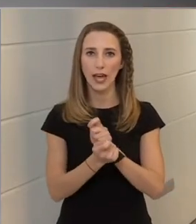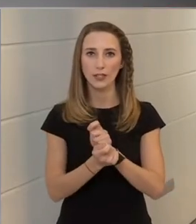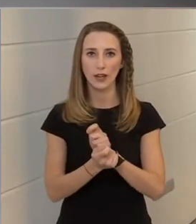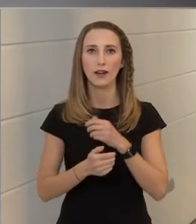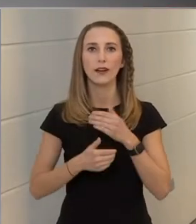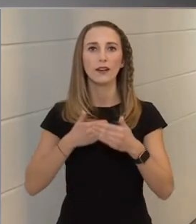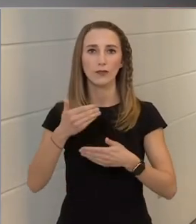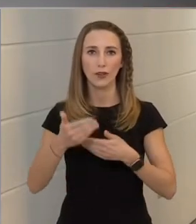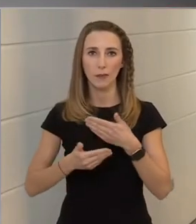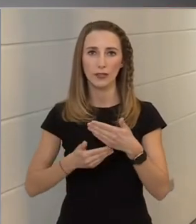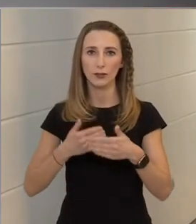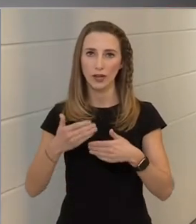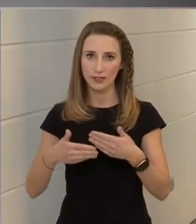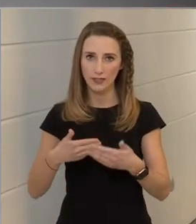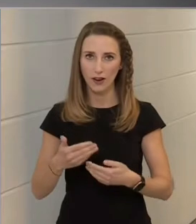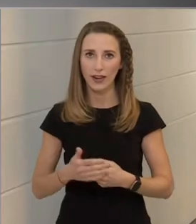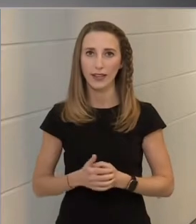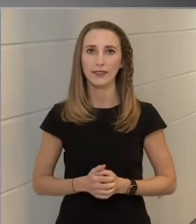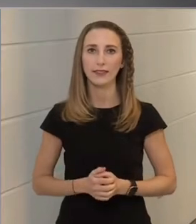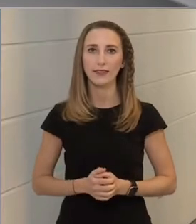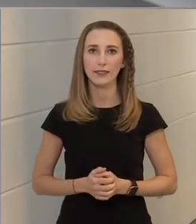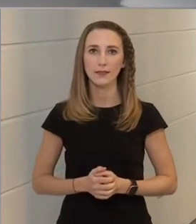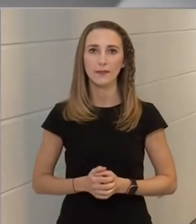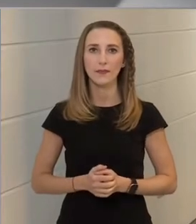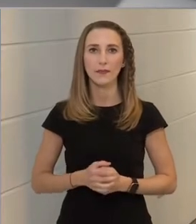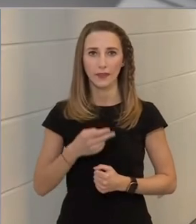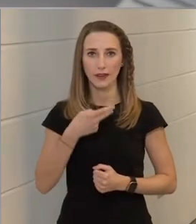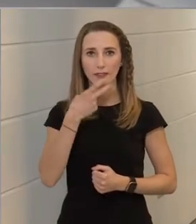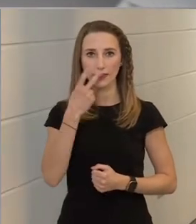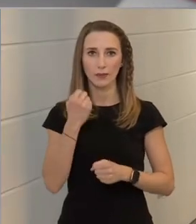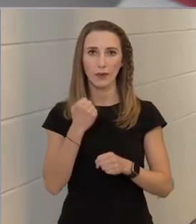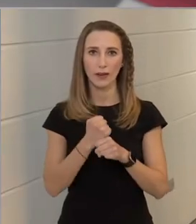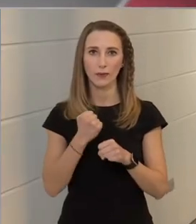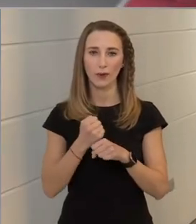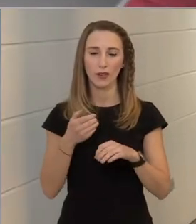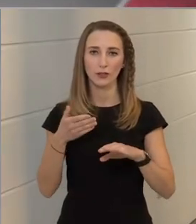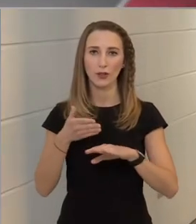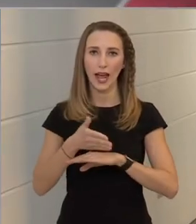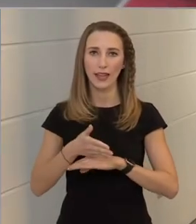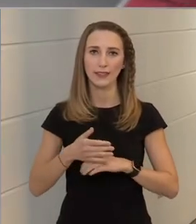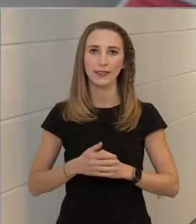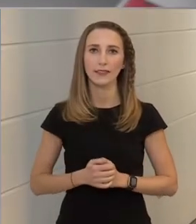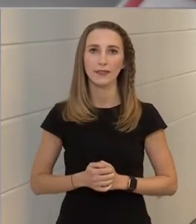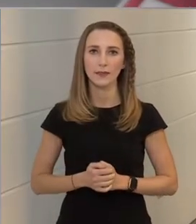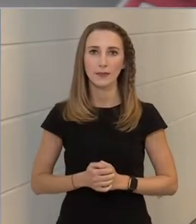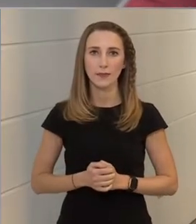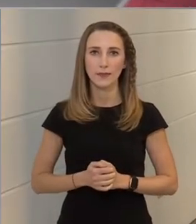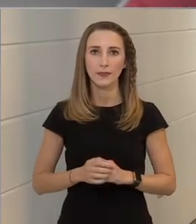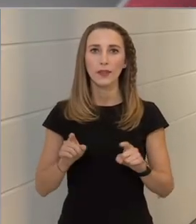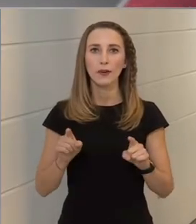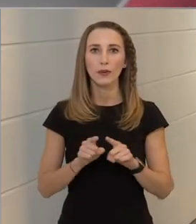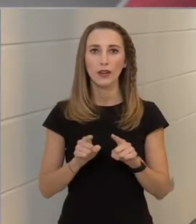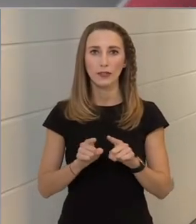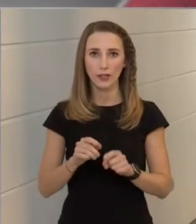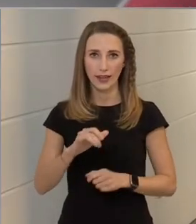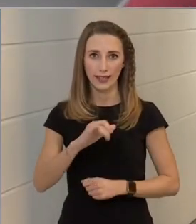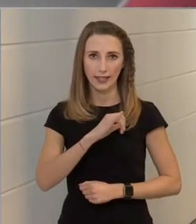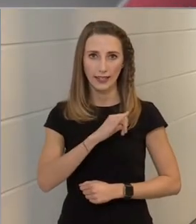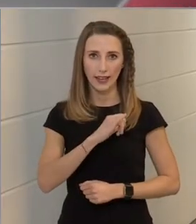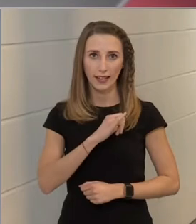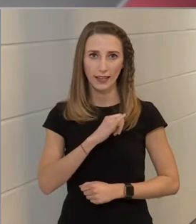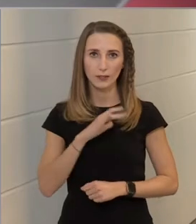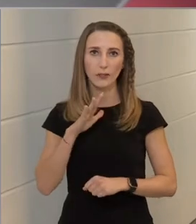folyamatosan zajlik a szakmai munka során. Ugyancsak egy érdekes